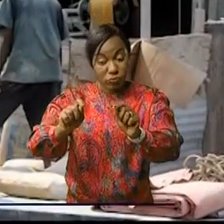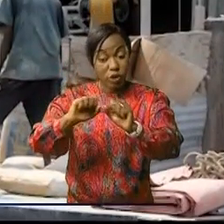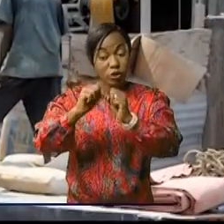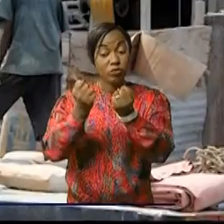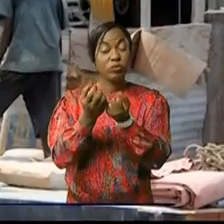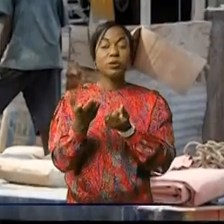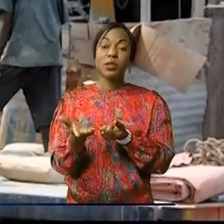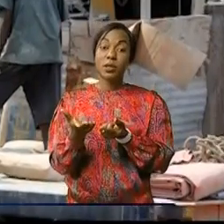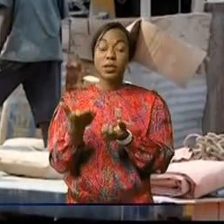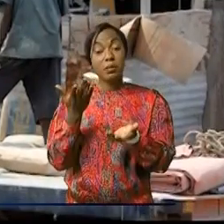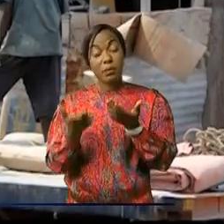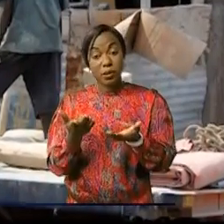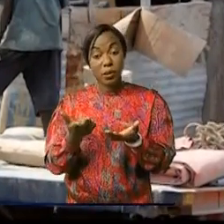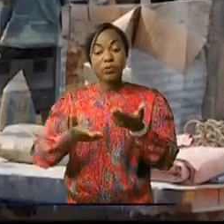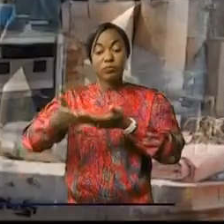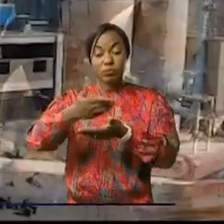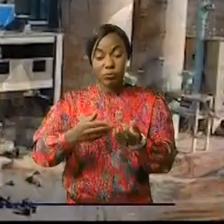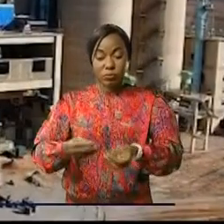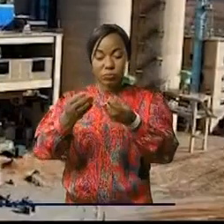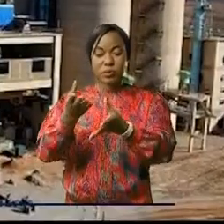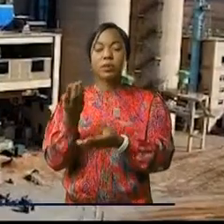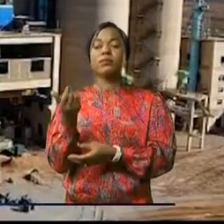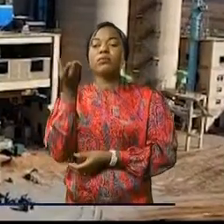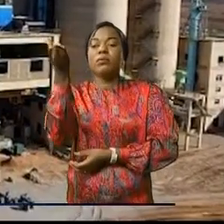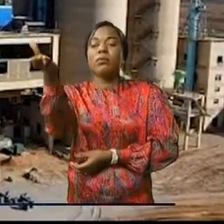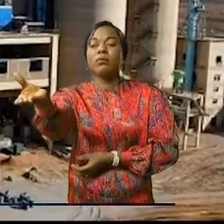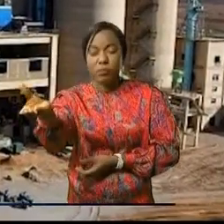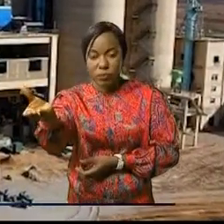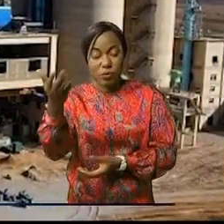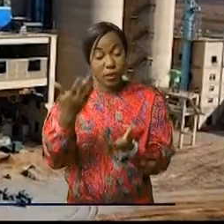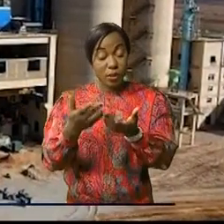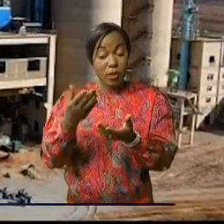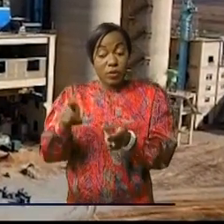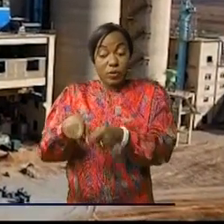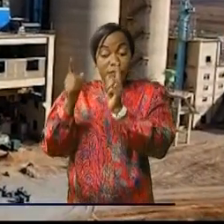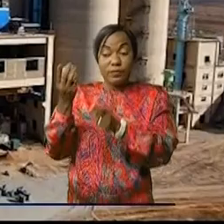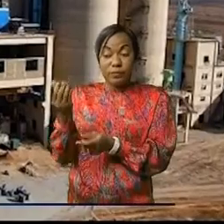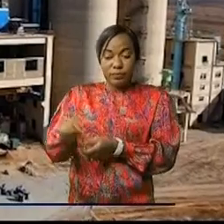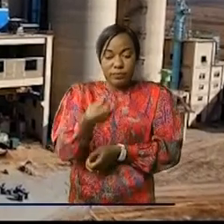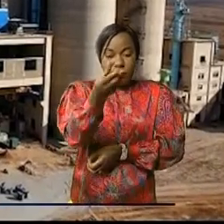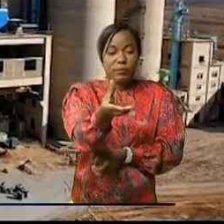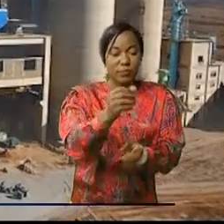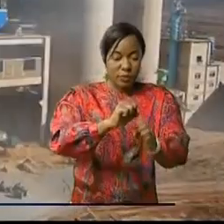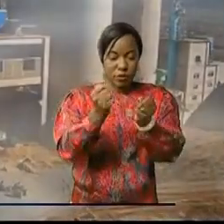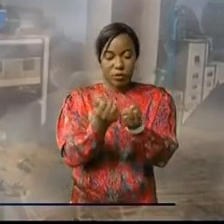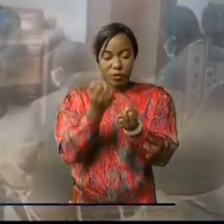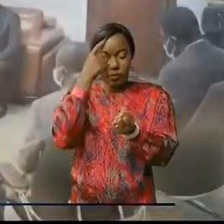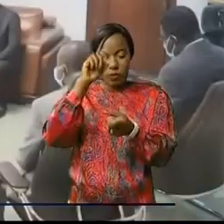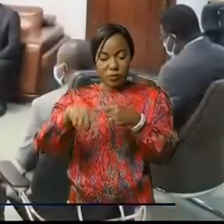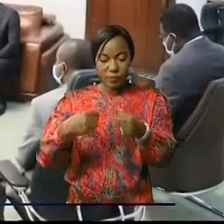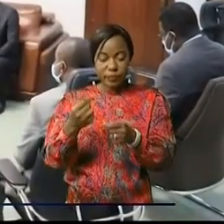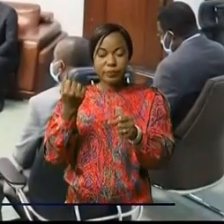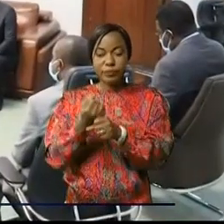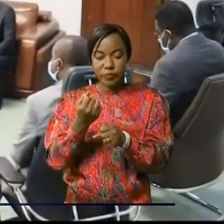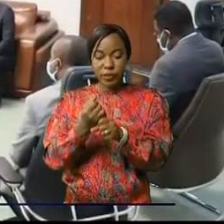'entreprise, soit c'est la récapitalisation. Ce qui veut dire qu'on cherche des capitaux frais pour injecter afin d'augmenter les capitales. Et pour